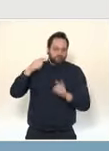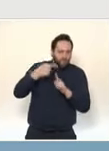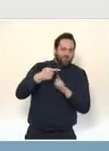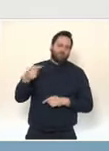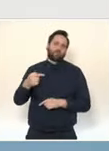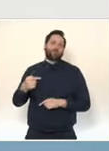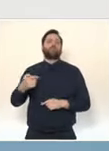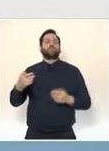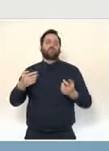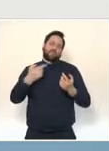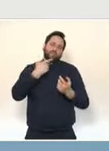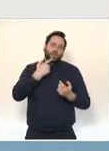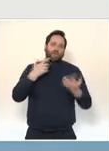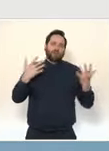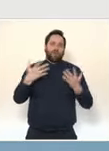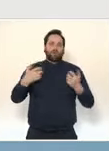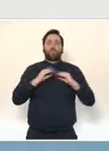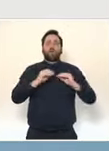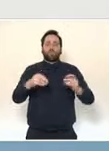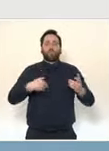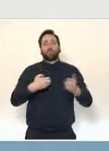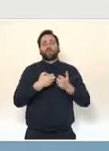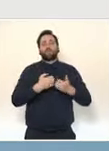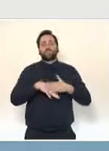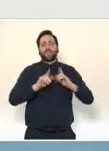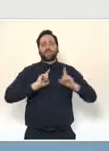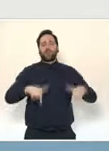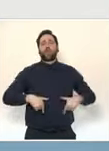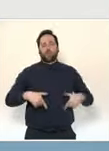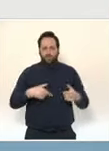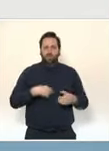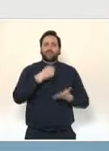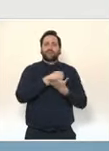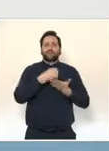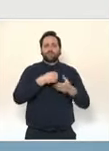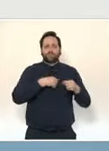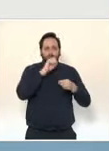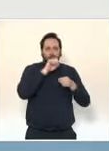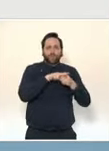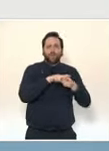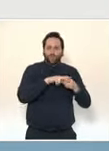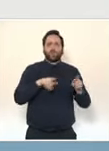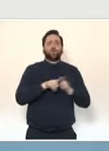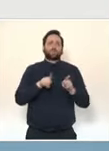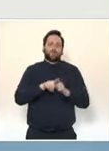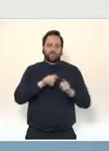écoles. et nous avons désormais, conformément à l'avis du Conseil scientifique, les autotests qui viennent compléter cette stratégie de